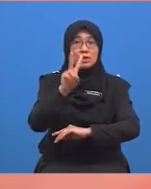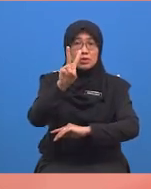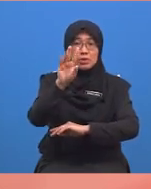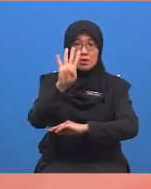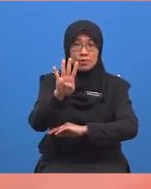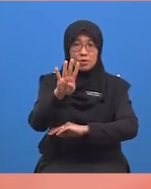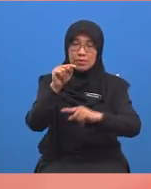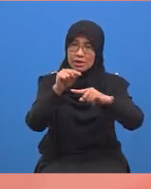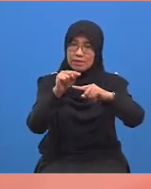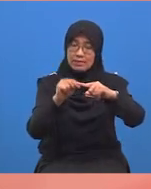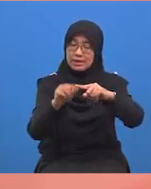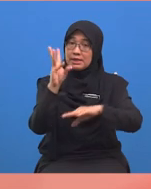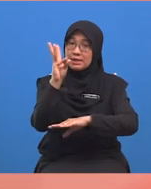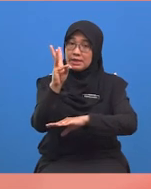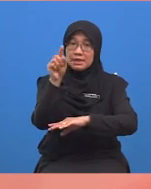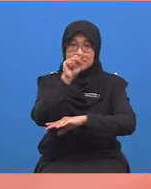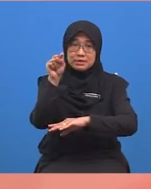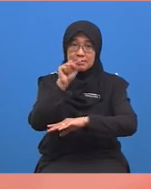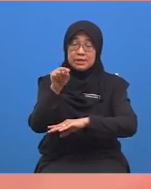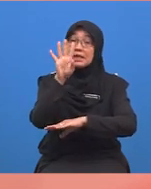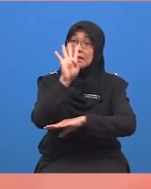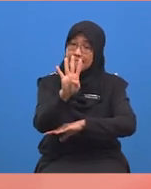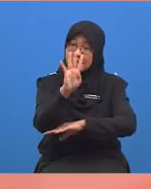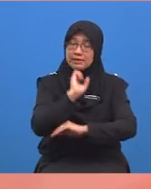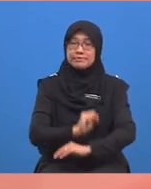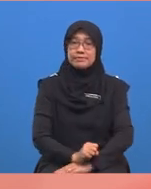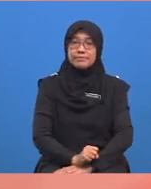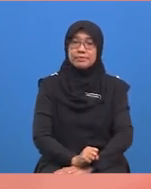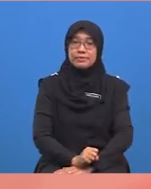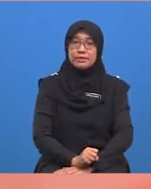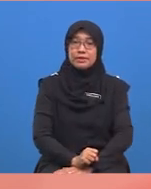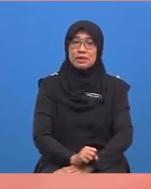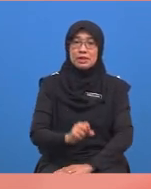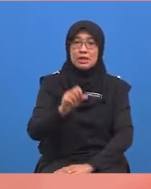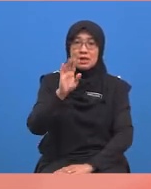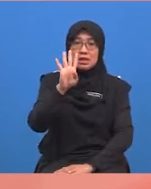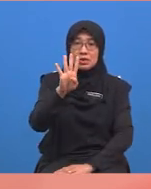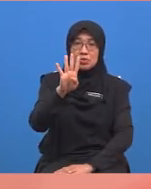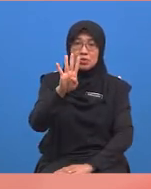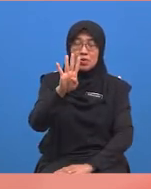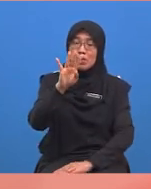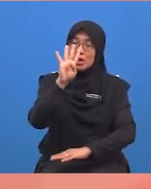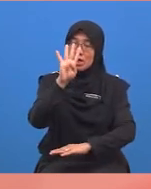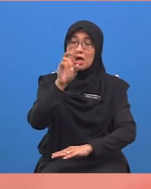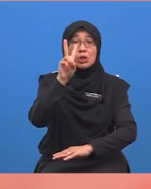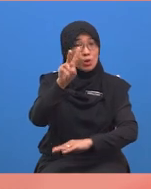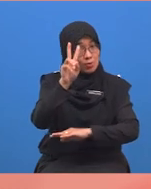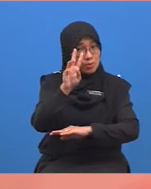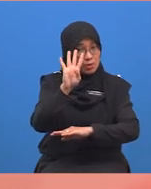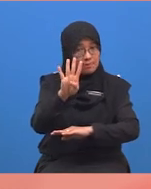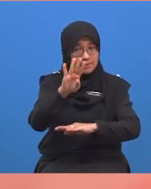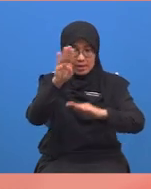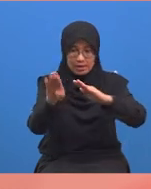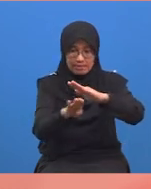Dua puluh empat bahagi enam sama dengan empat. Dua puluh empat di bawah dua puluh empat